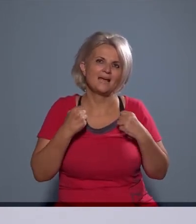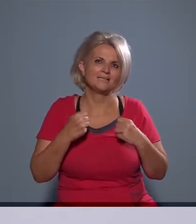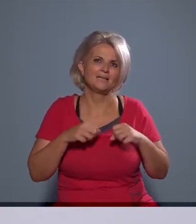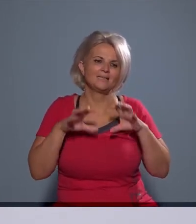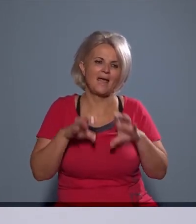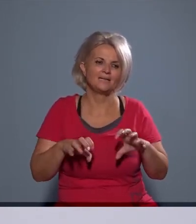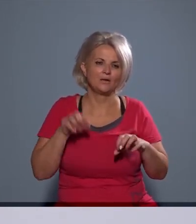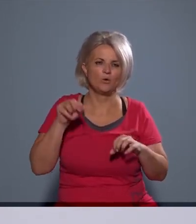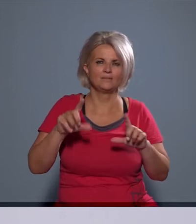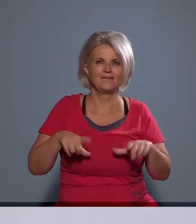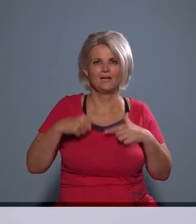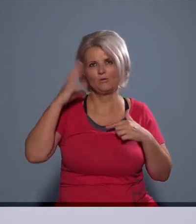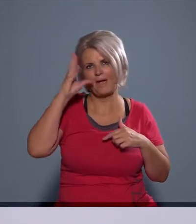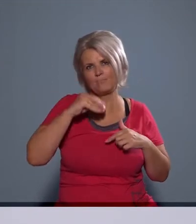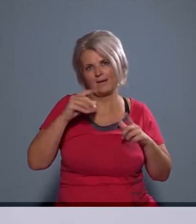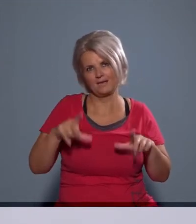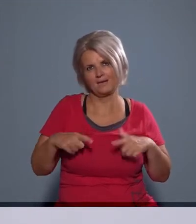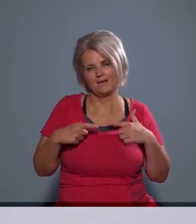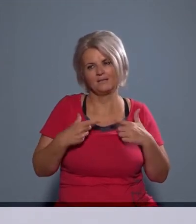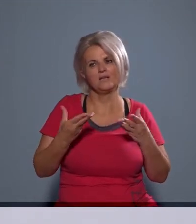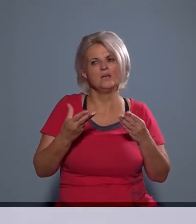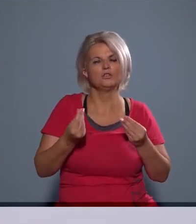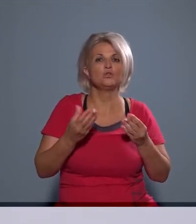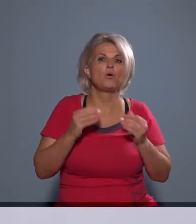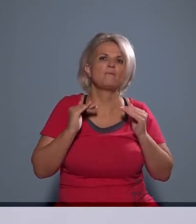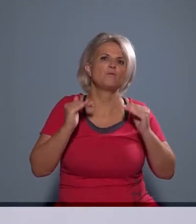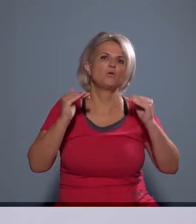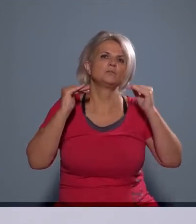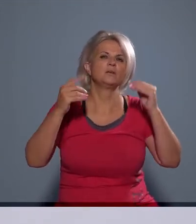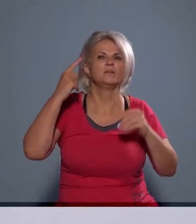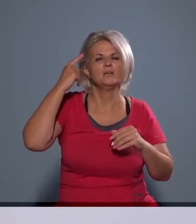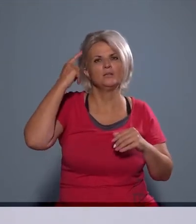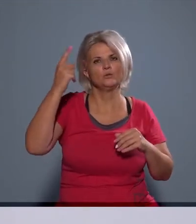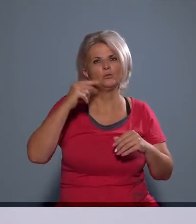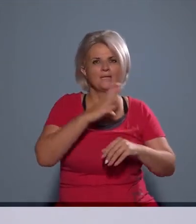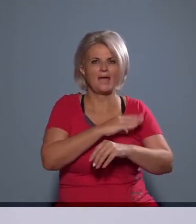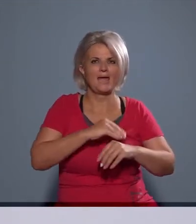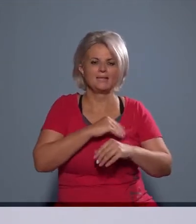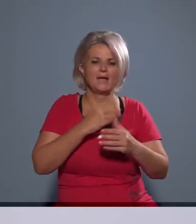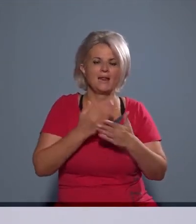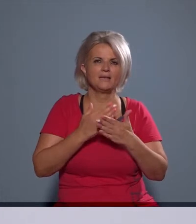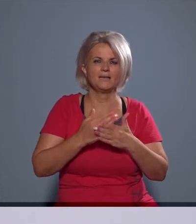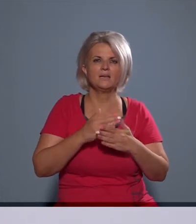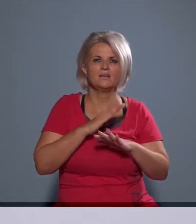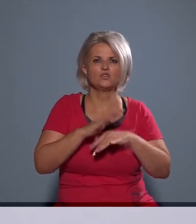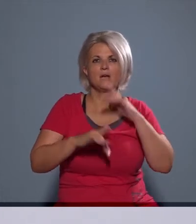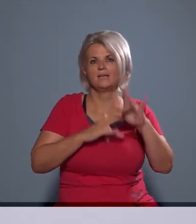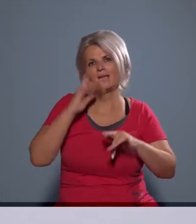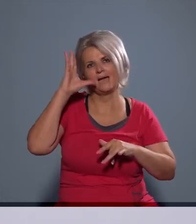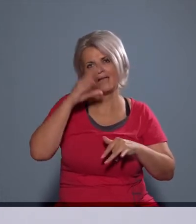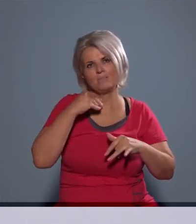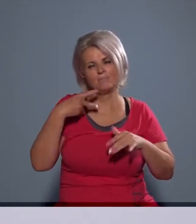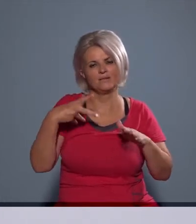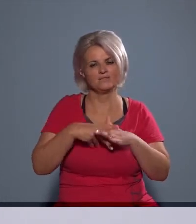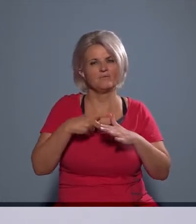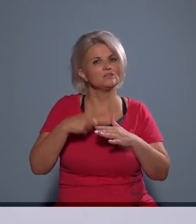az ott élők életét, és bár ennek is nagyon sok fokozata van, tud egészen enyhe lenni, ami csak némelyeket zavar,